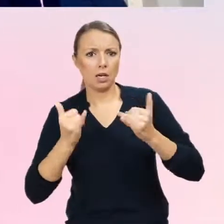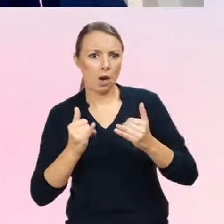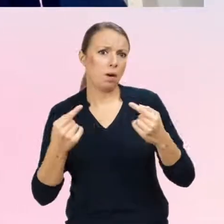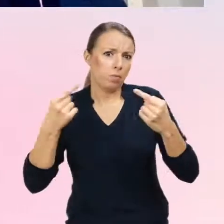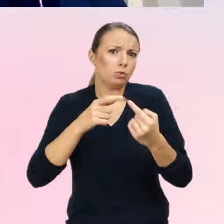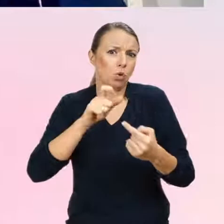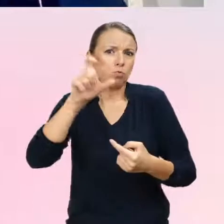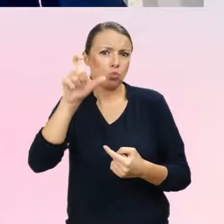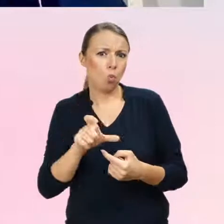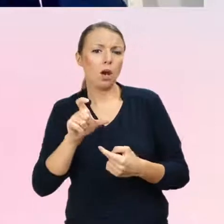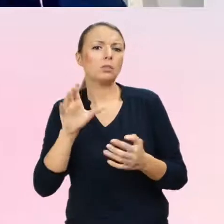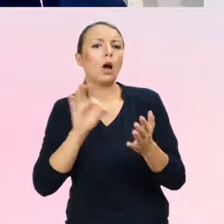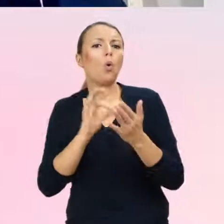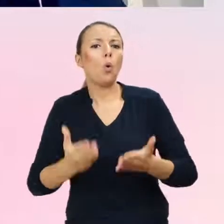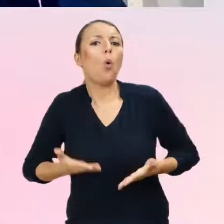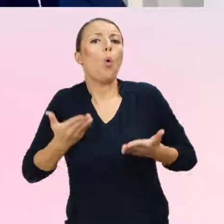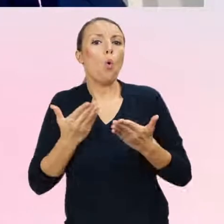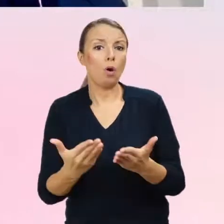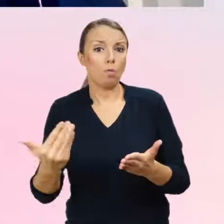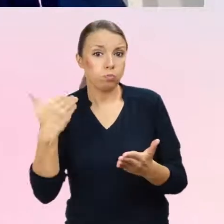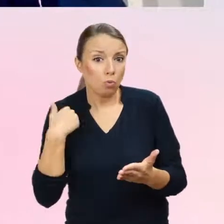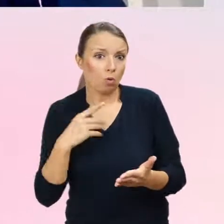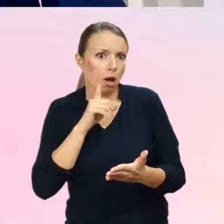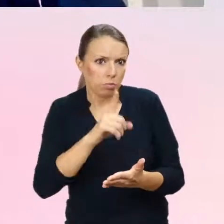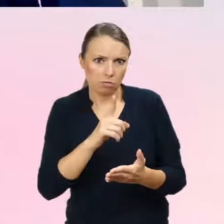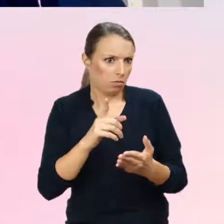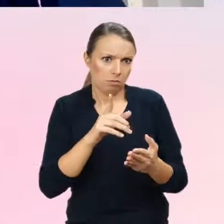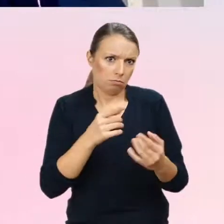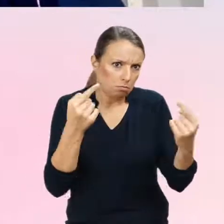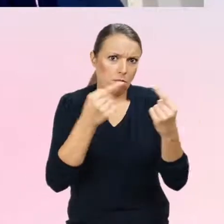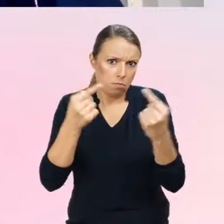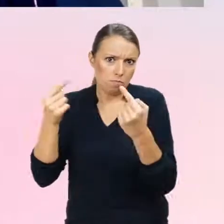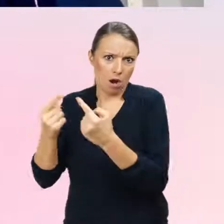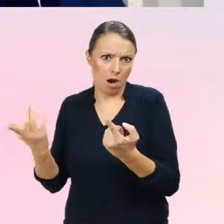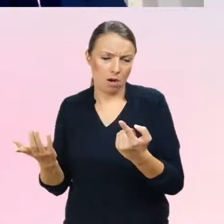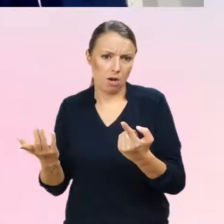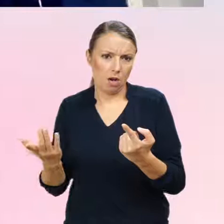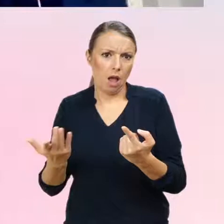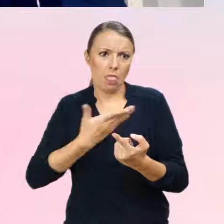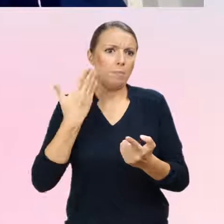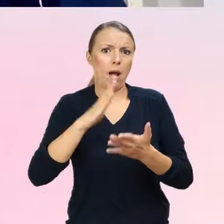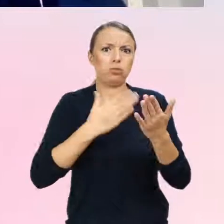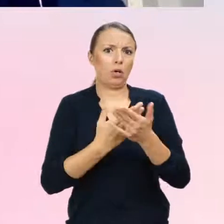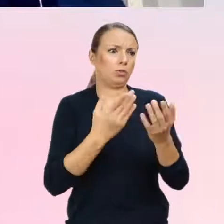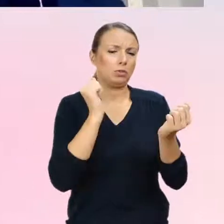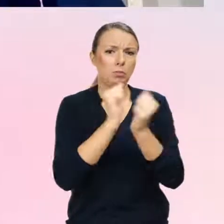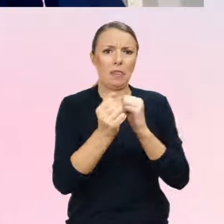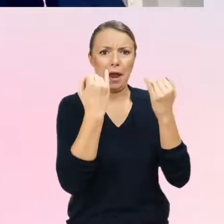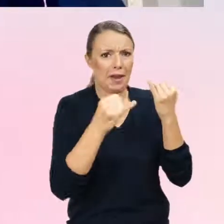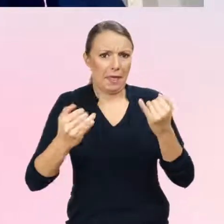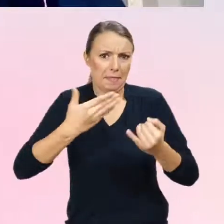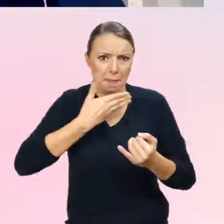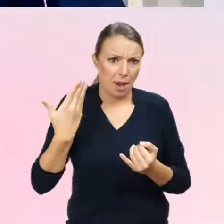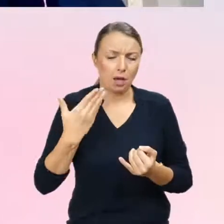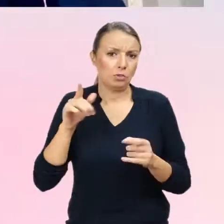oznaczonej przy urodzeniu, że właściwie w ogóle w tym życiorysie nie możemy tego dopatrzeć i nie mogą się tego dopatrzeć ani rodzice, ani nawet osoba